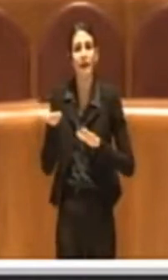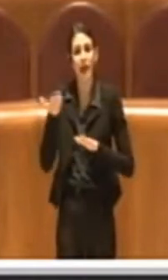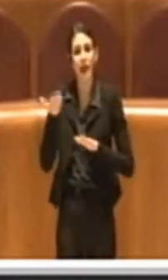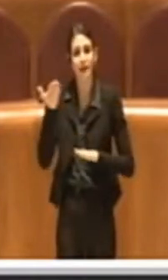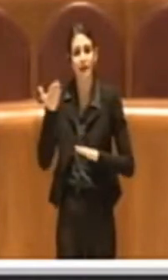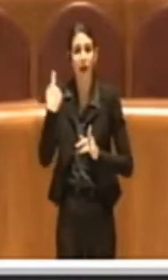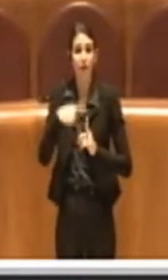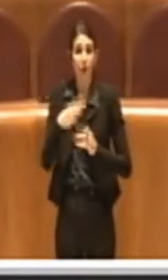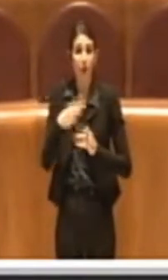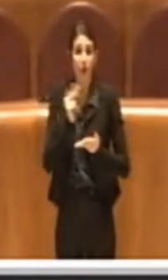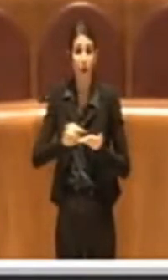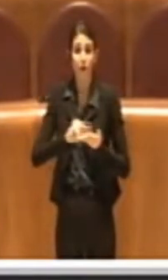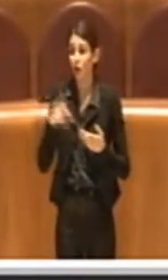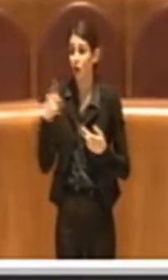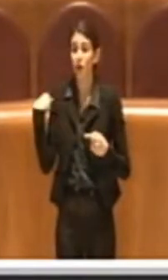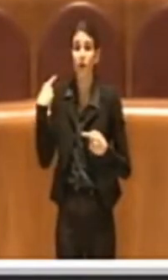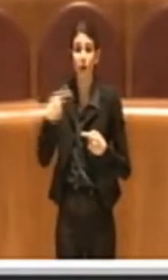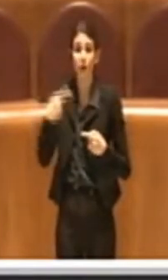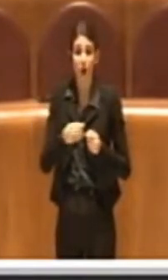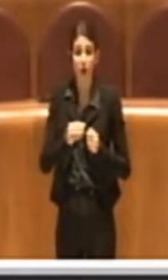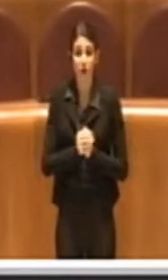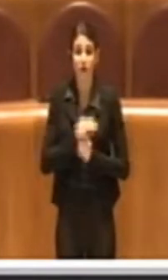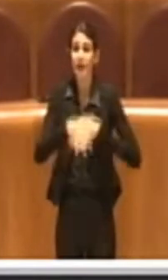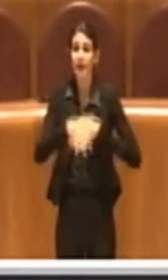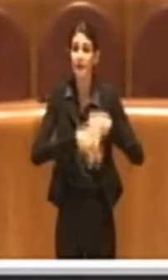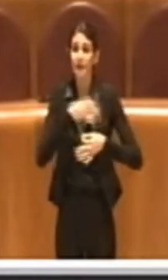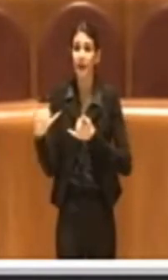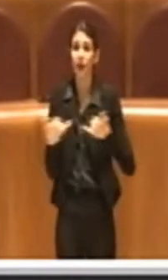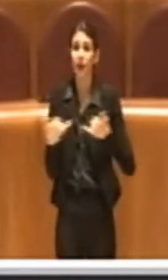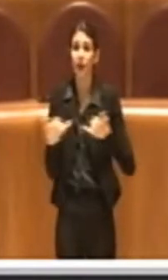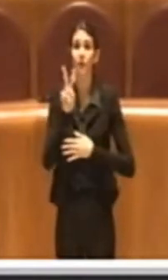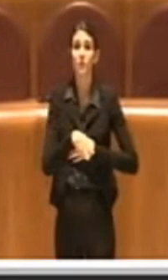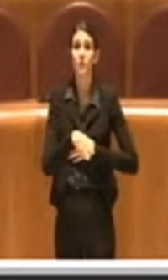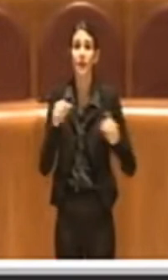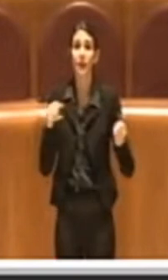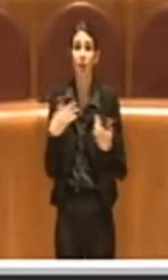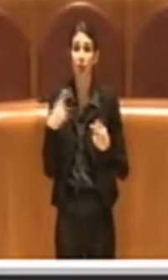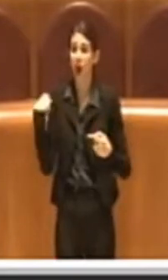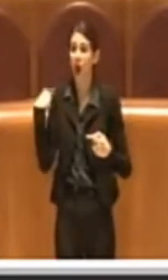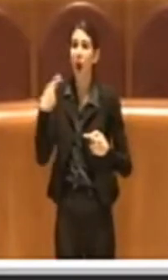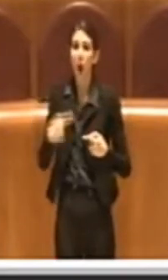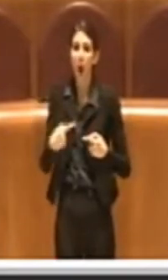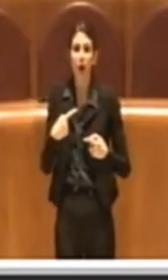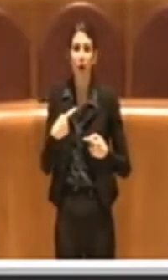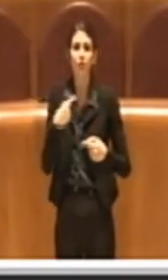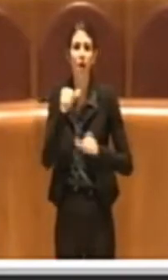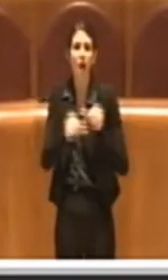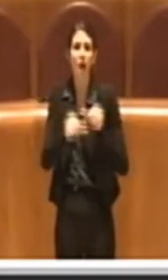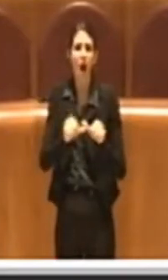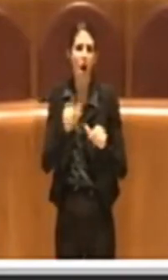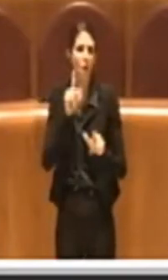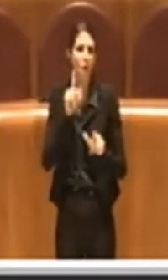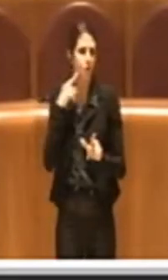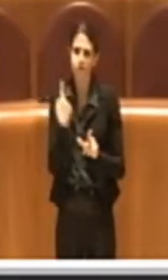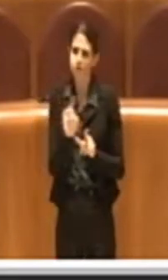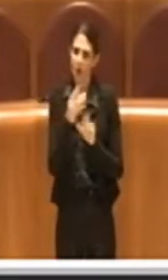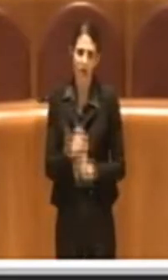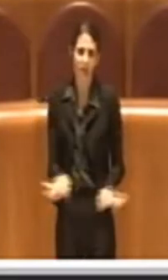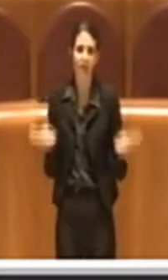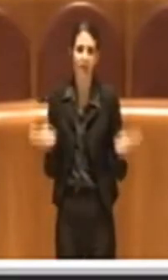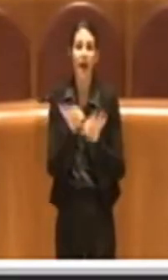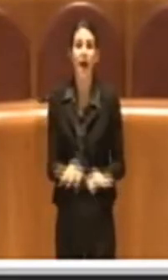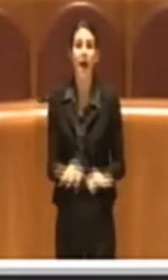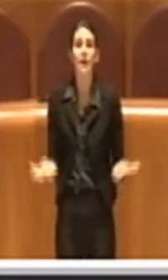uffici fino ad oggi, quindi da dicembre 2019 ad oggi nulla è cambiato e quindi se non per il fatto